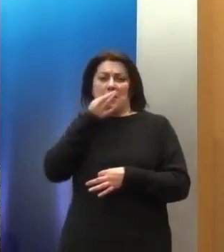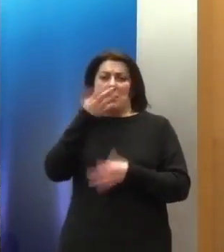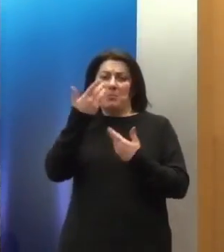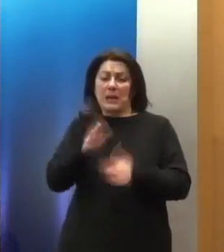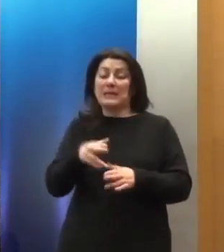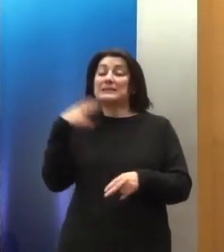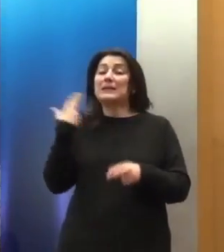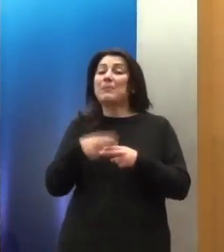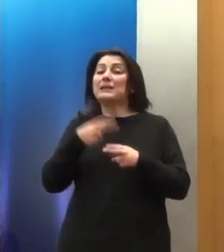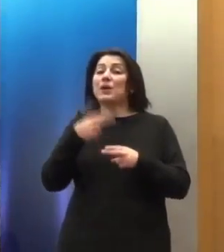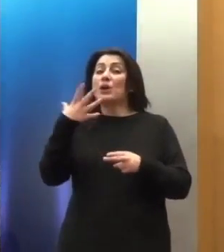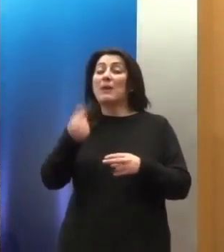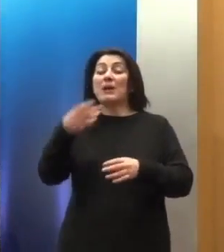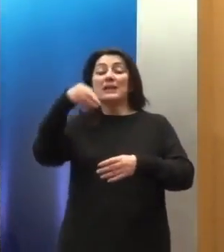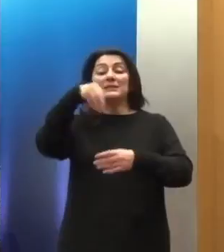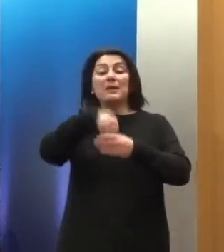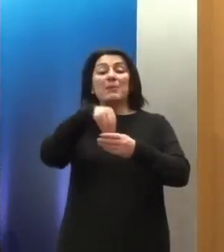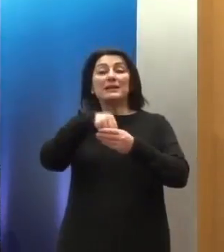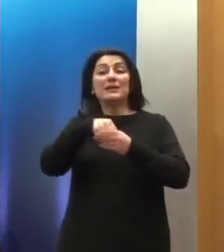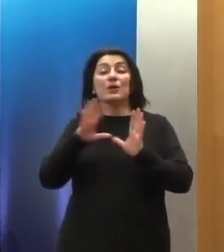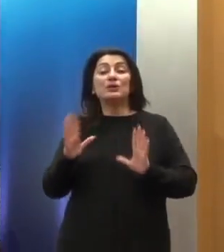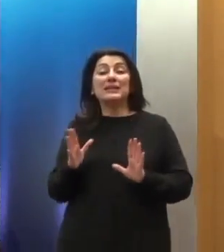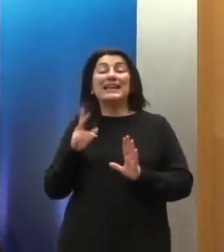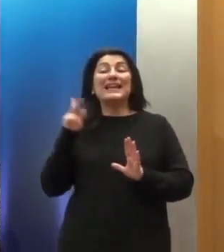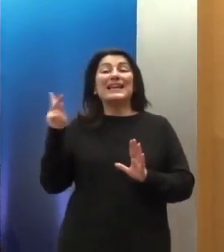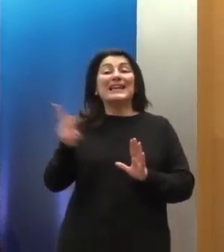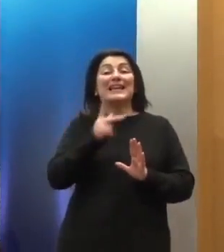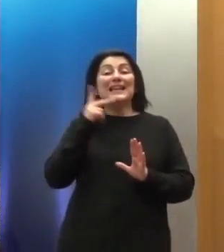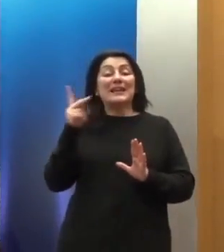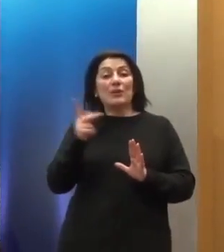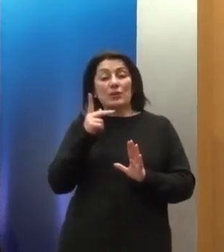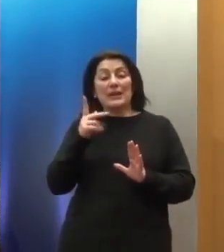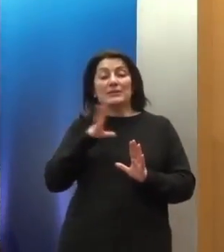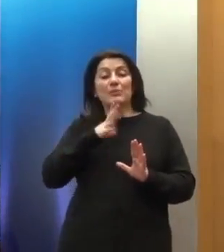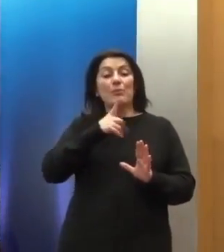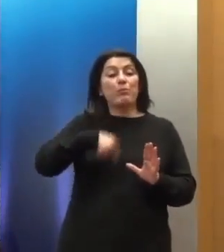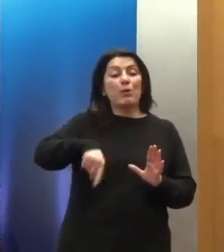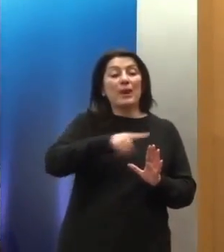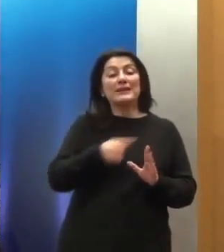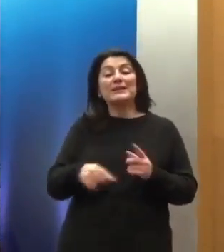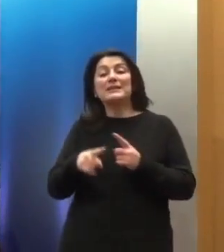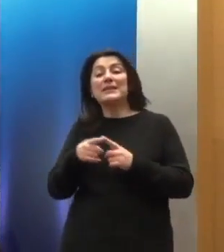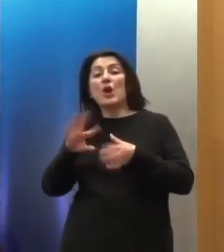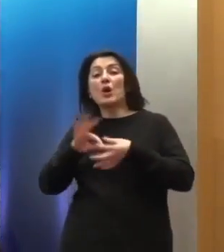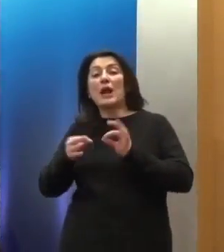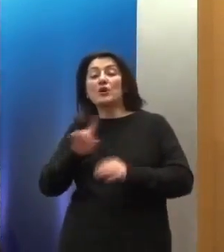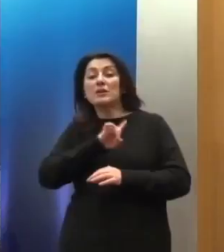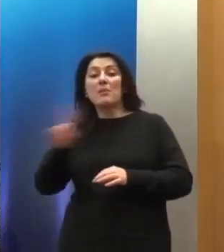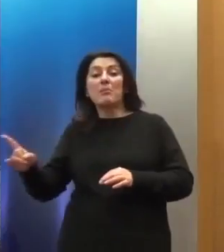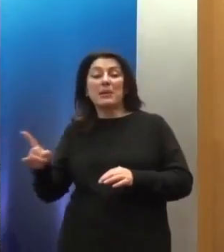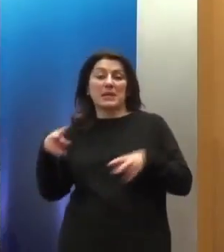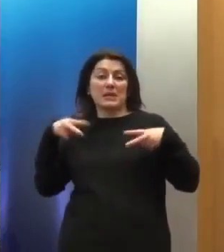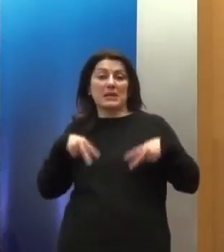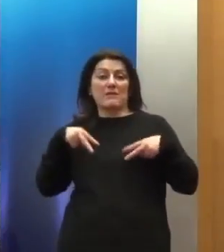συμμετοχή και της κοινωνίας των πολιτών και μη κυβερνητικών οργανώσεων, όχι και στη διαδικασία η οποία είναι